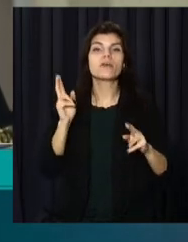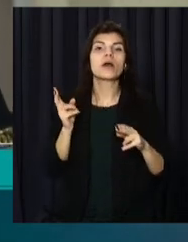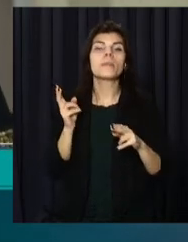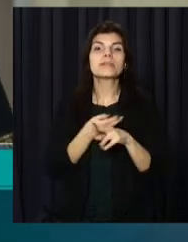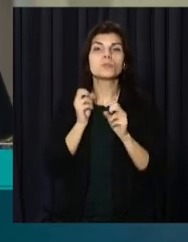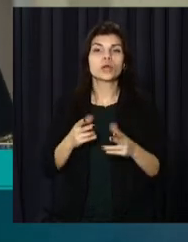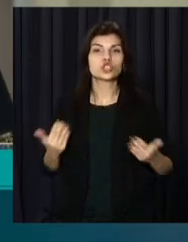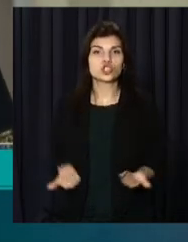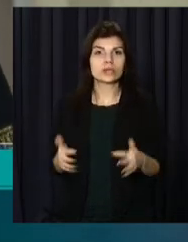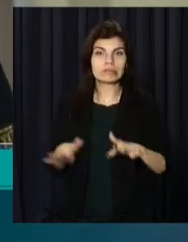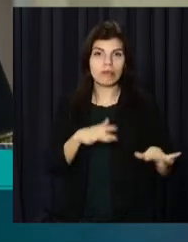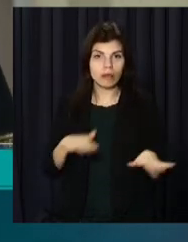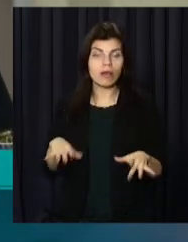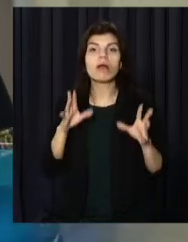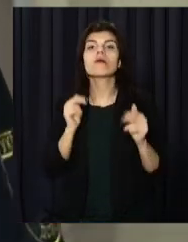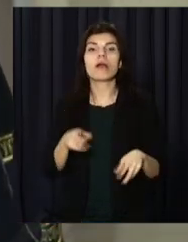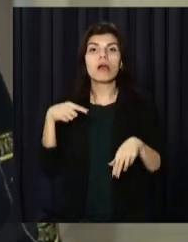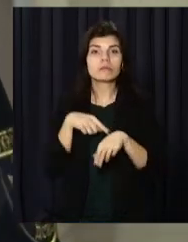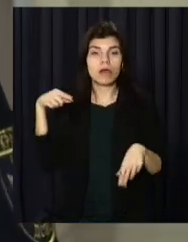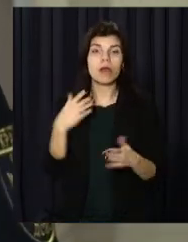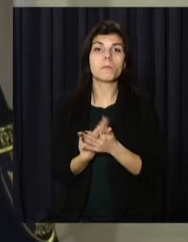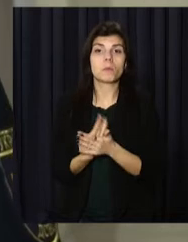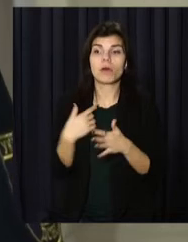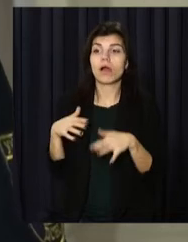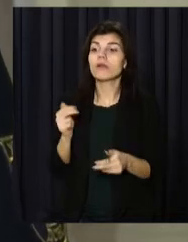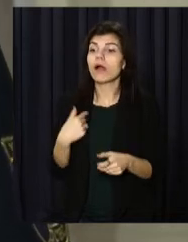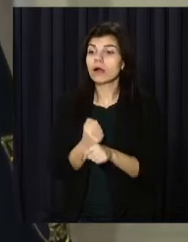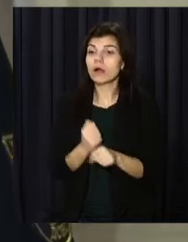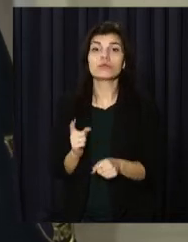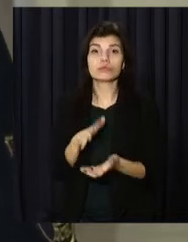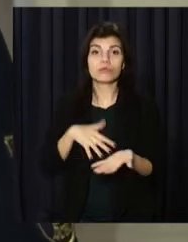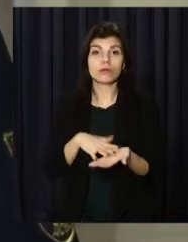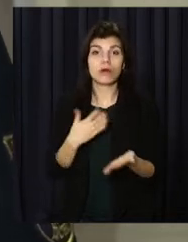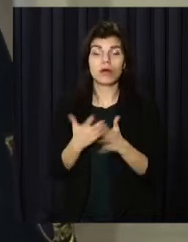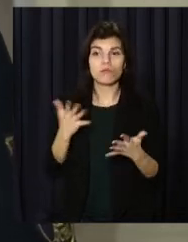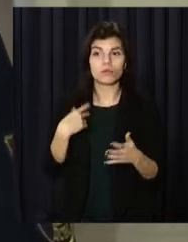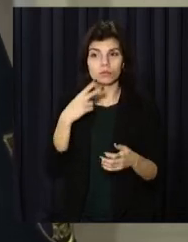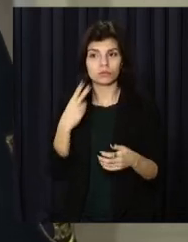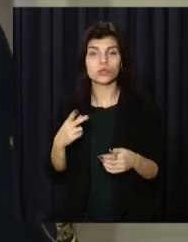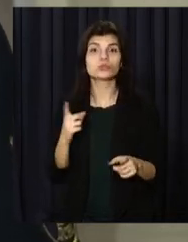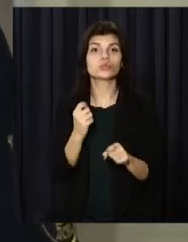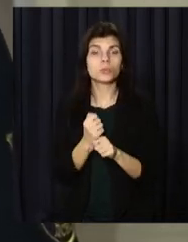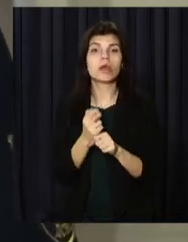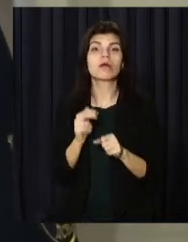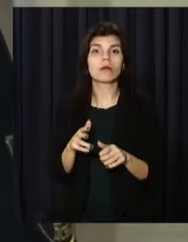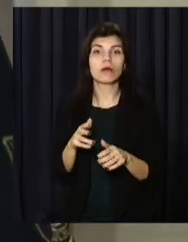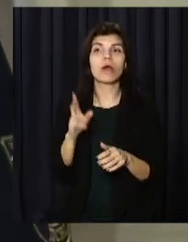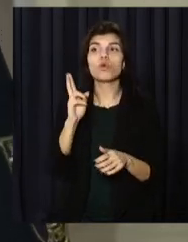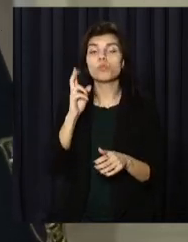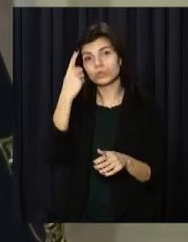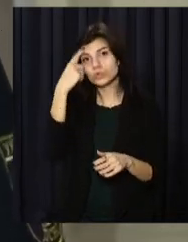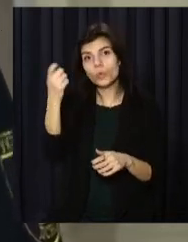життєдіяльності, про те, як реагувати у разі виявлення вибухонебезпечних предметів, що робити, як діяти, кому